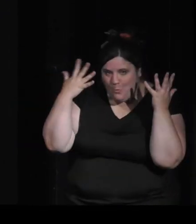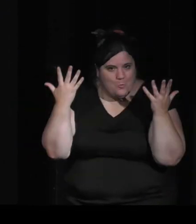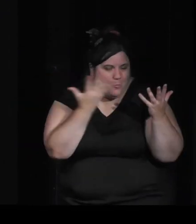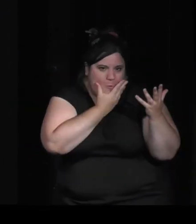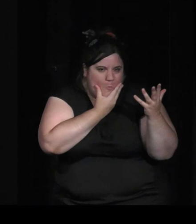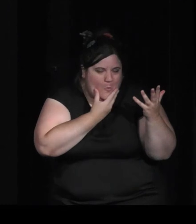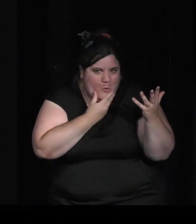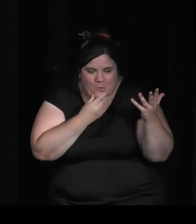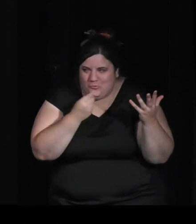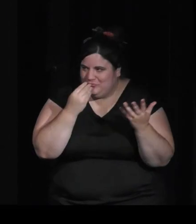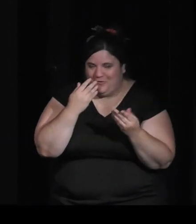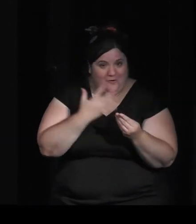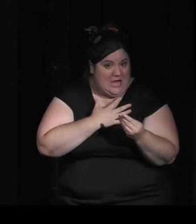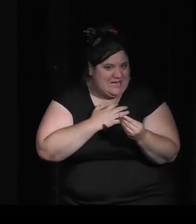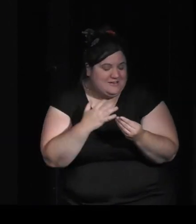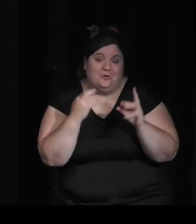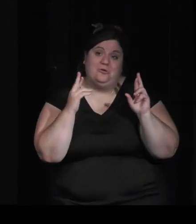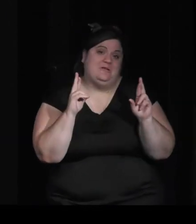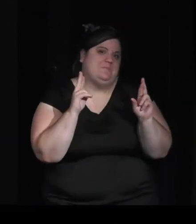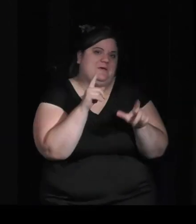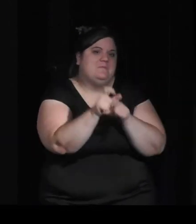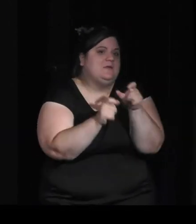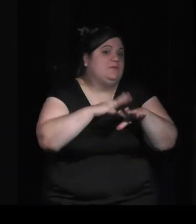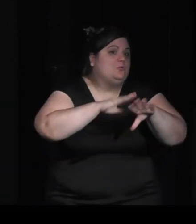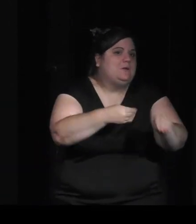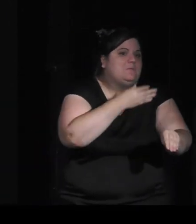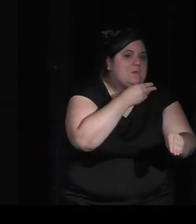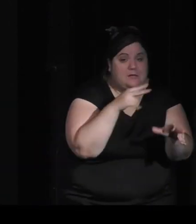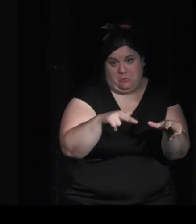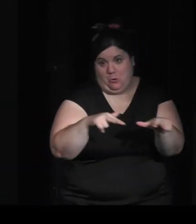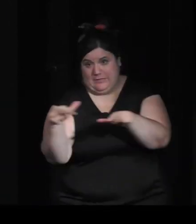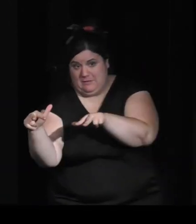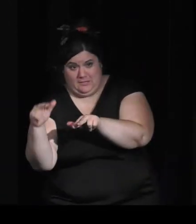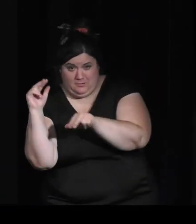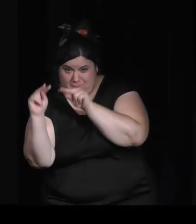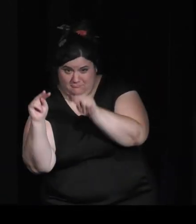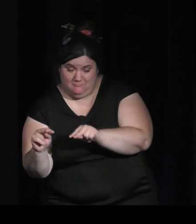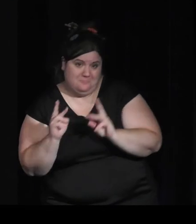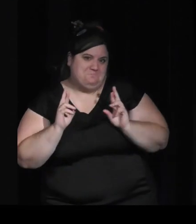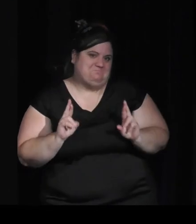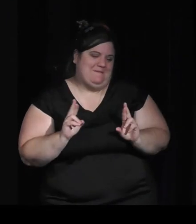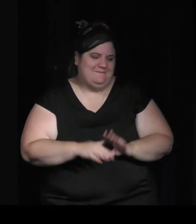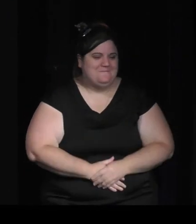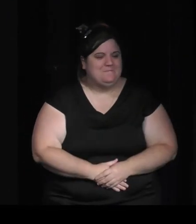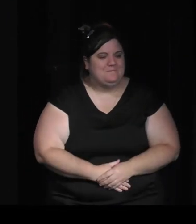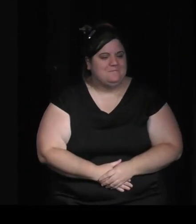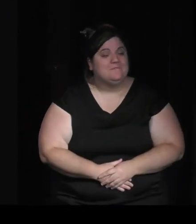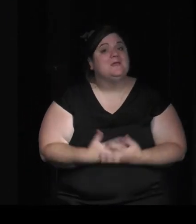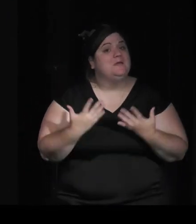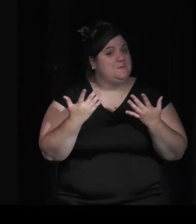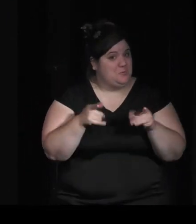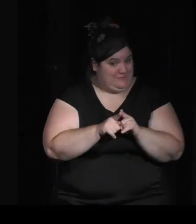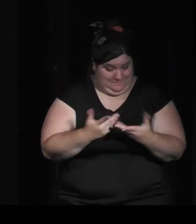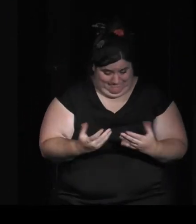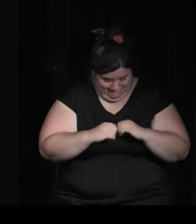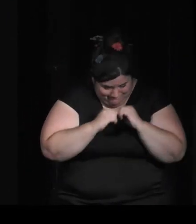effectivement à regarder ça aussi en replay et ça me donne aussi l'occasion de vous expliquer un petit peu qu'est-ce que c'est que cette chaire